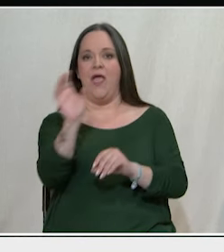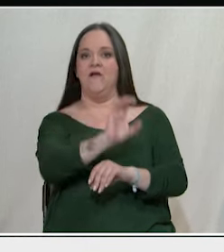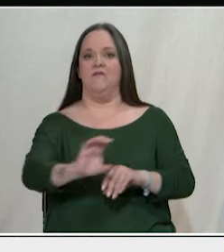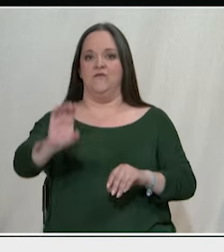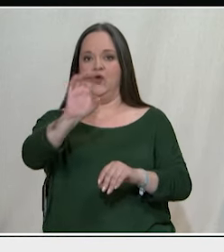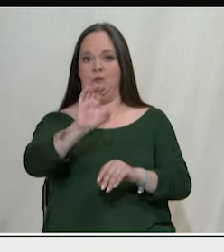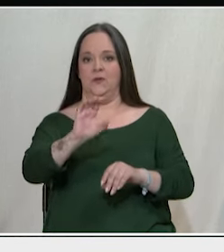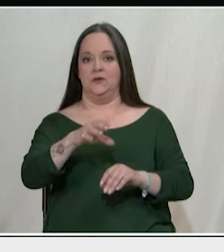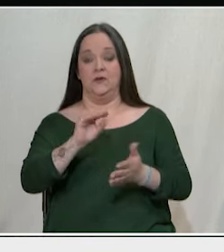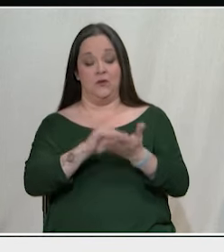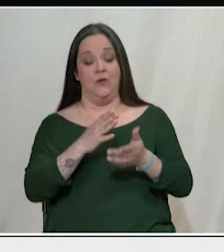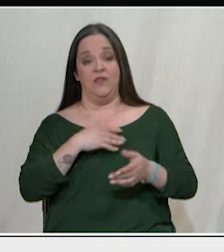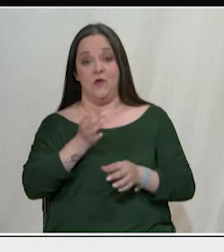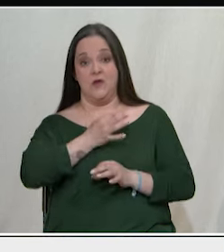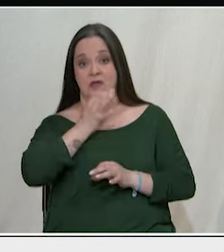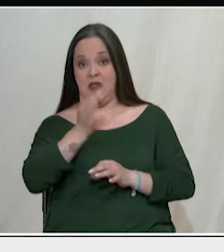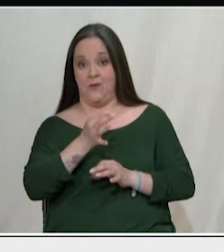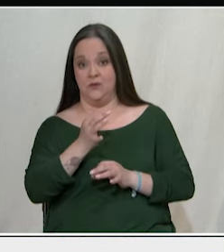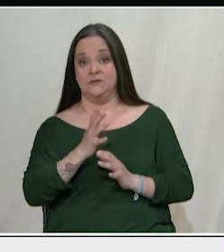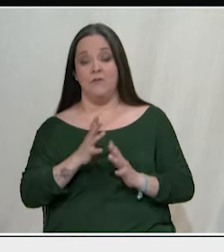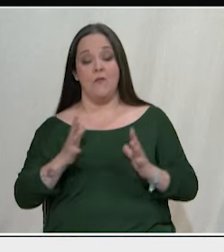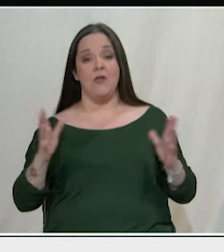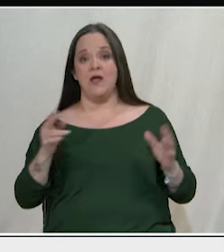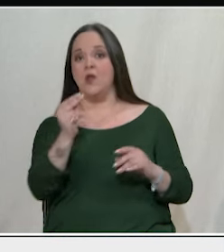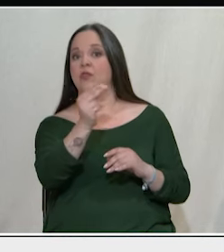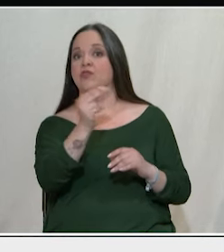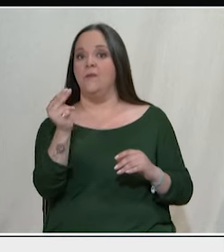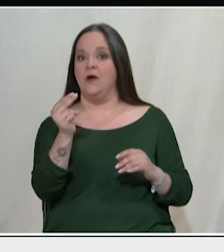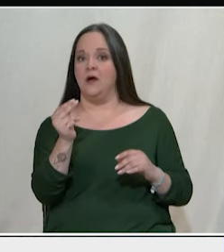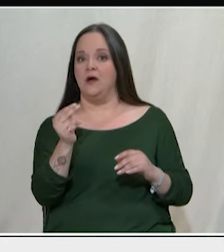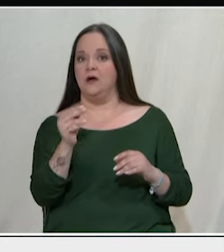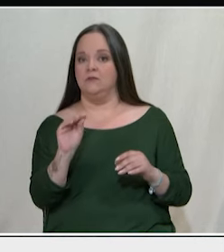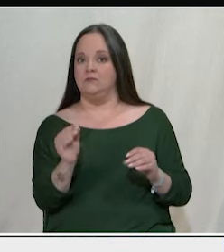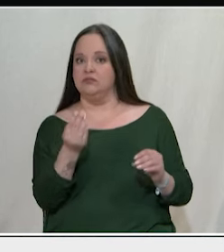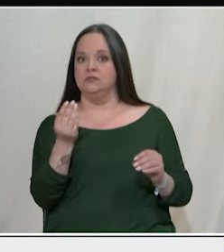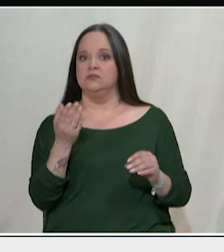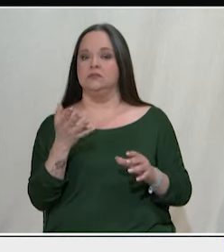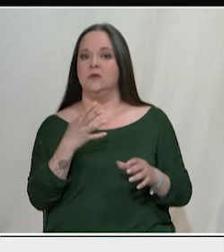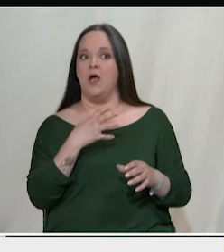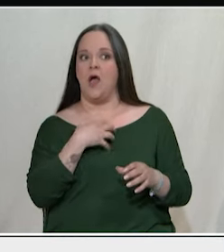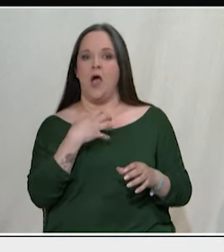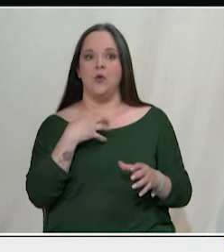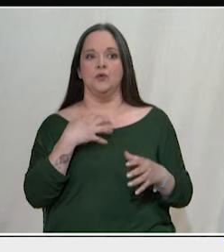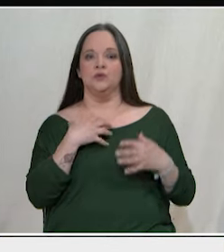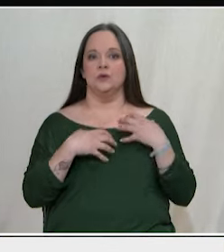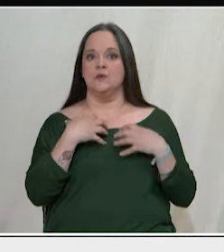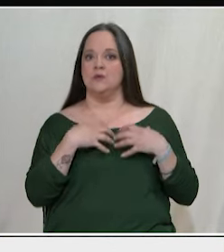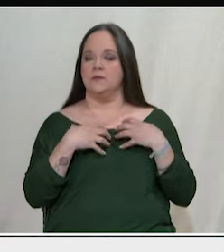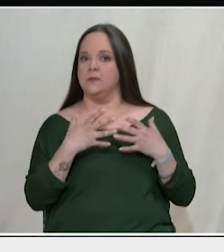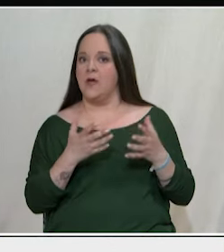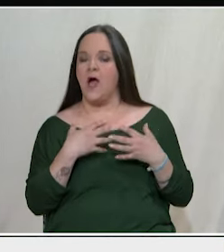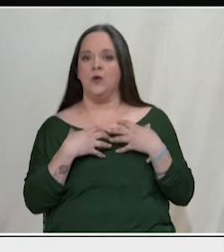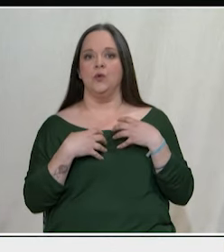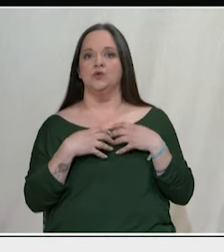κυρίως θέλω εδώ να αναφερθώ στο τεράστιο θέμα για το οποίο έχει αρχίσει να αγωνιά μαζικά και ο ελληνικός